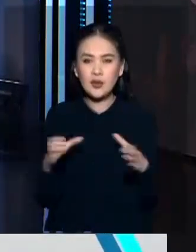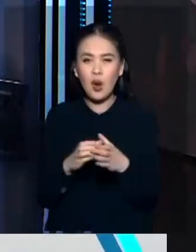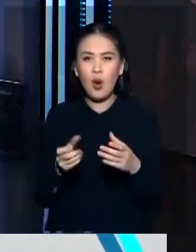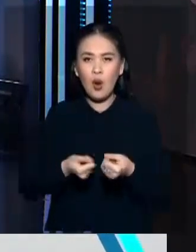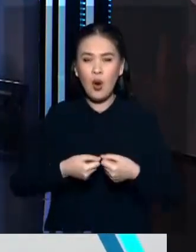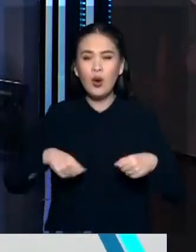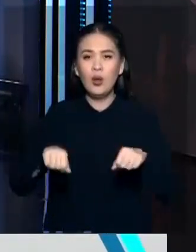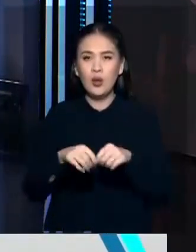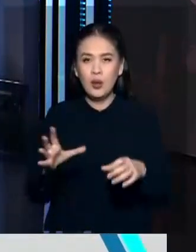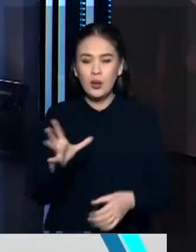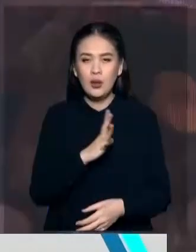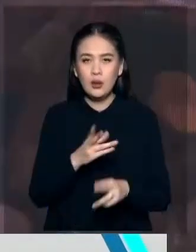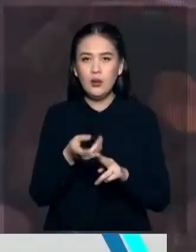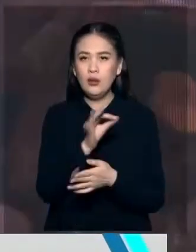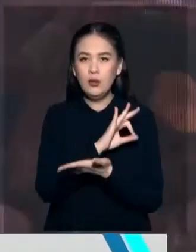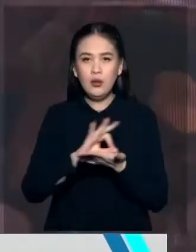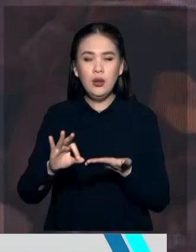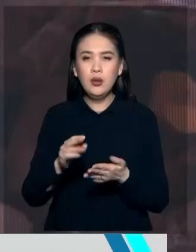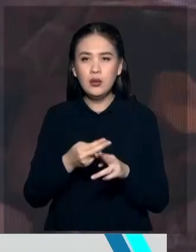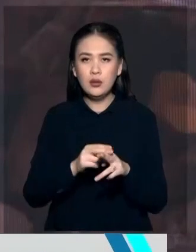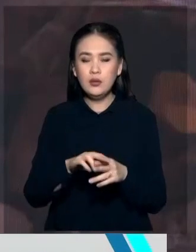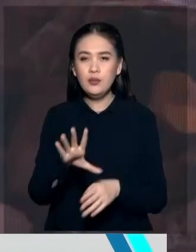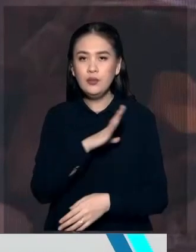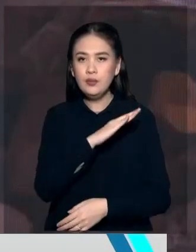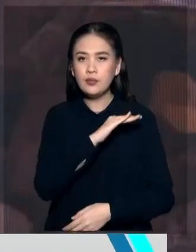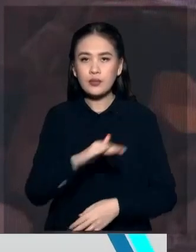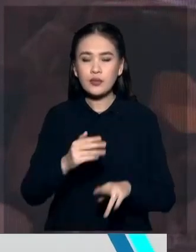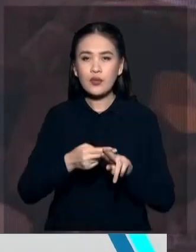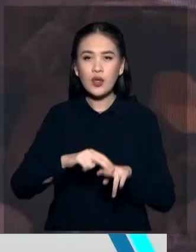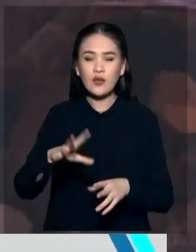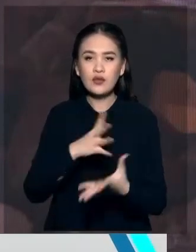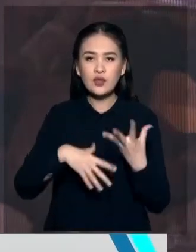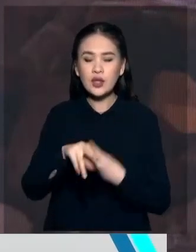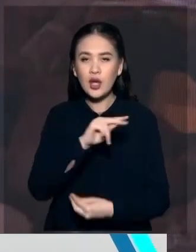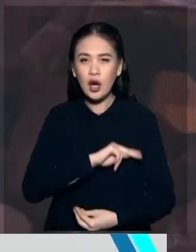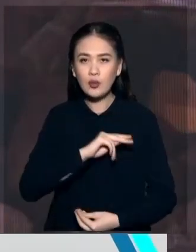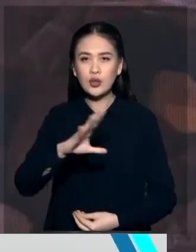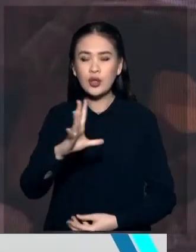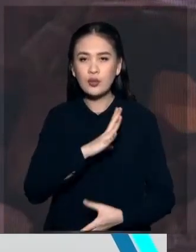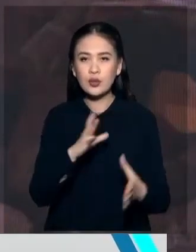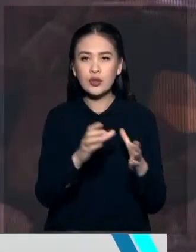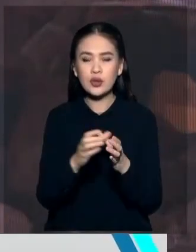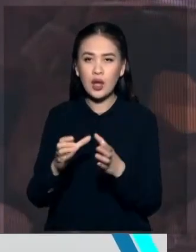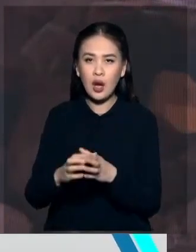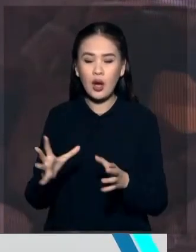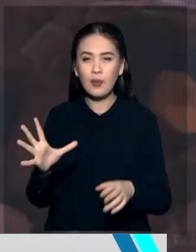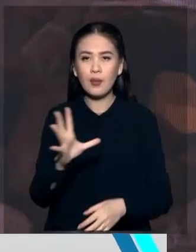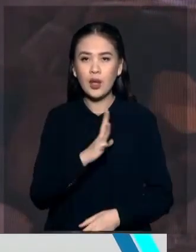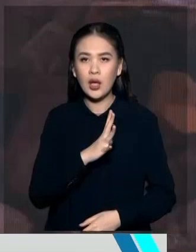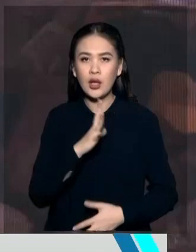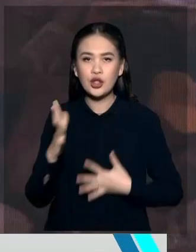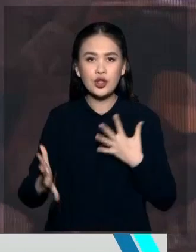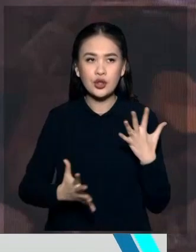общие спасатели? Безусловно. Безусловно. Работали все в купе, можно сказать. Такой был симбиоз.